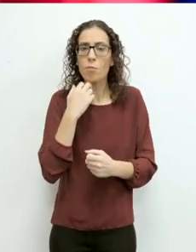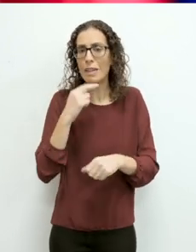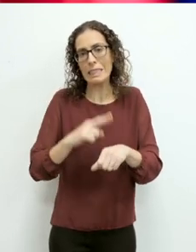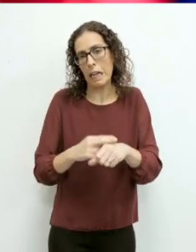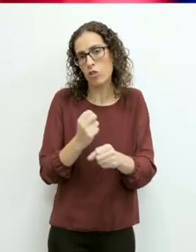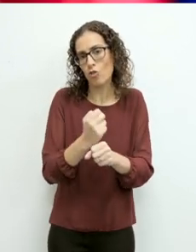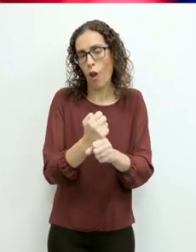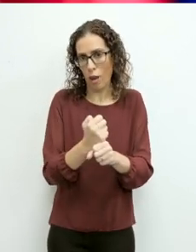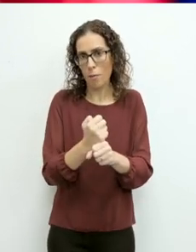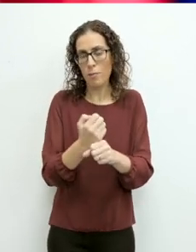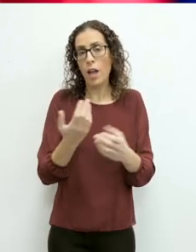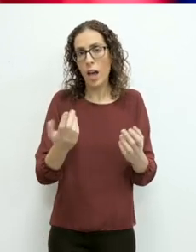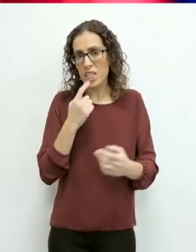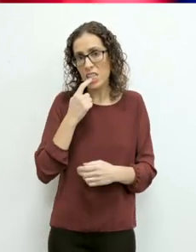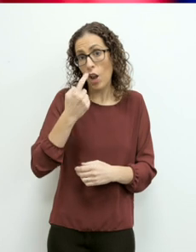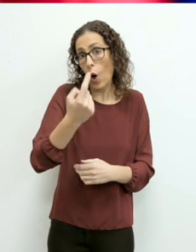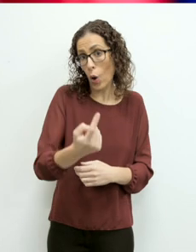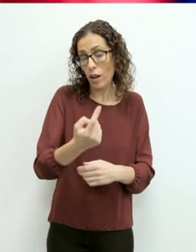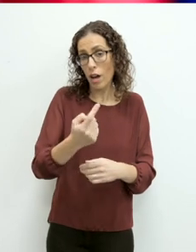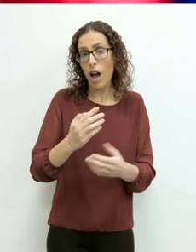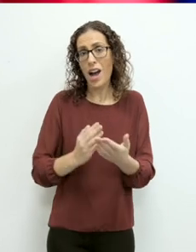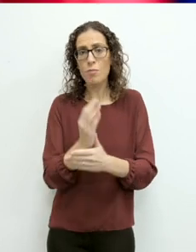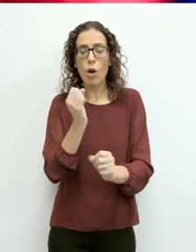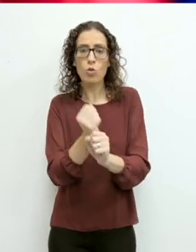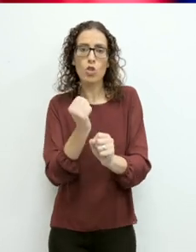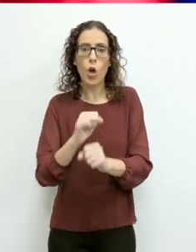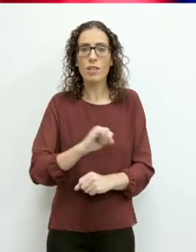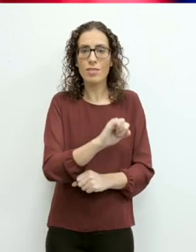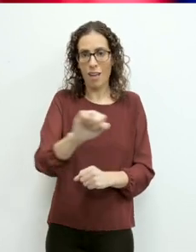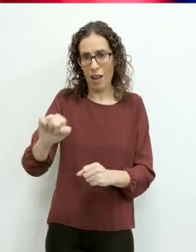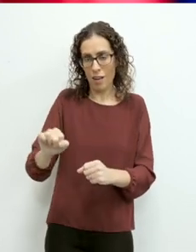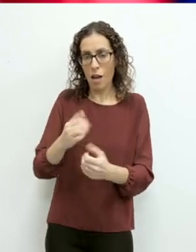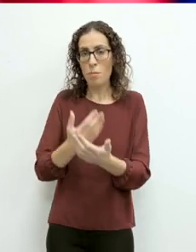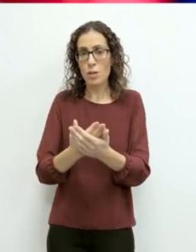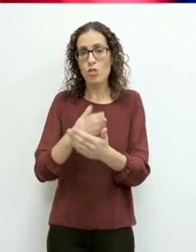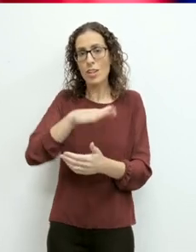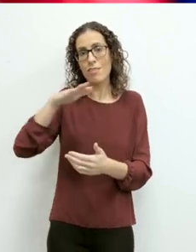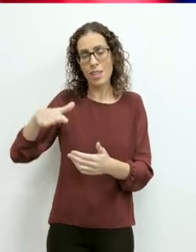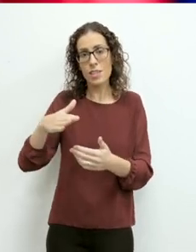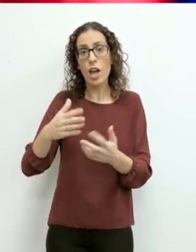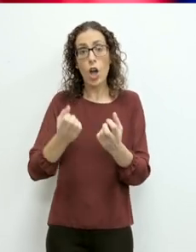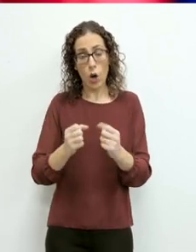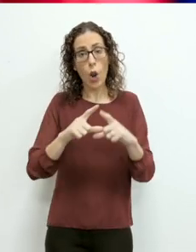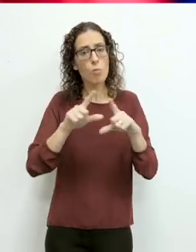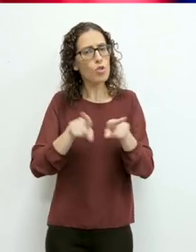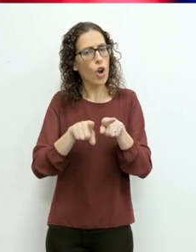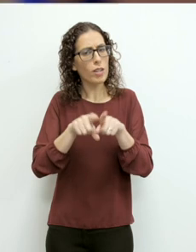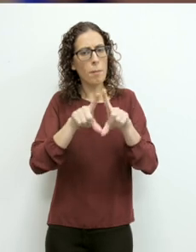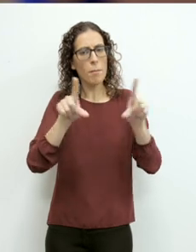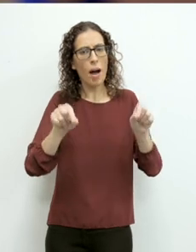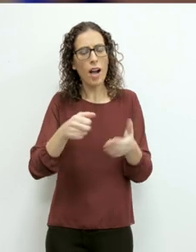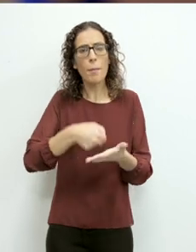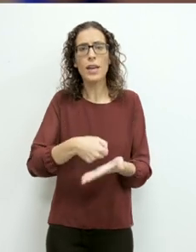li mis-senaddiħla, senis-soktaw bl-impentana li daw ninnissina taw l-equivalenti tal-pagamini ma-nazzjonali.